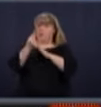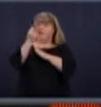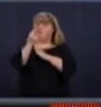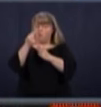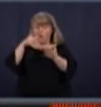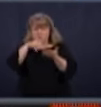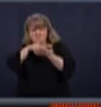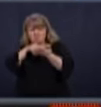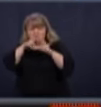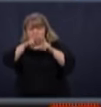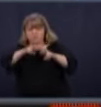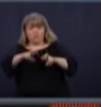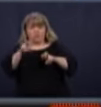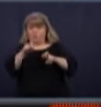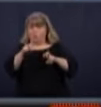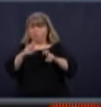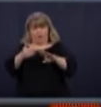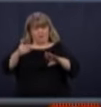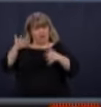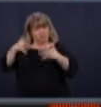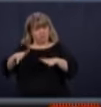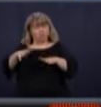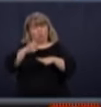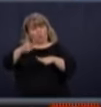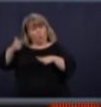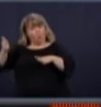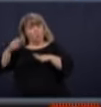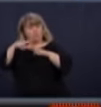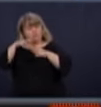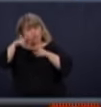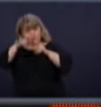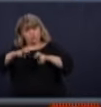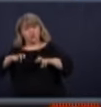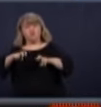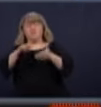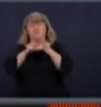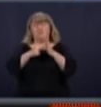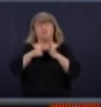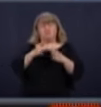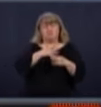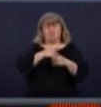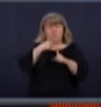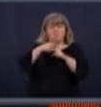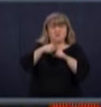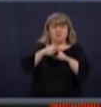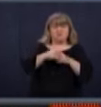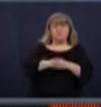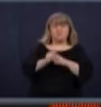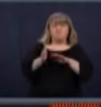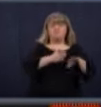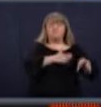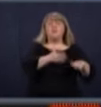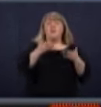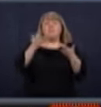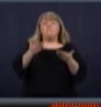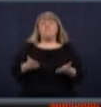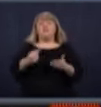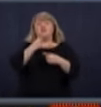toute raison d'être optimistes. Je termine avec mes remerciements du jour.